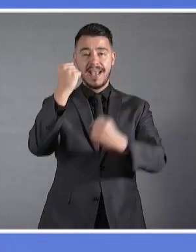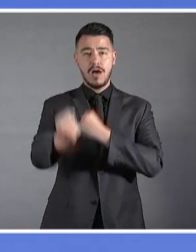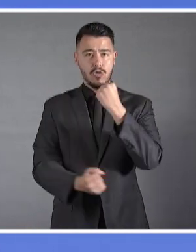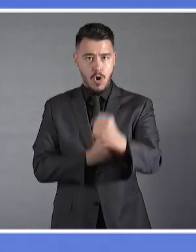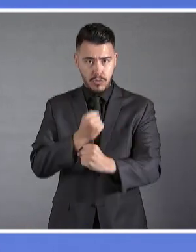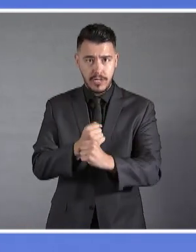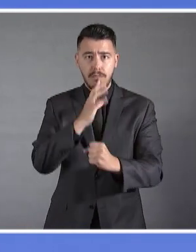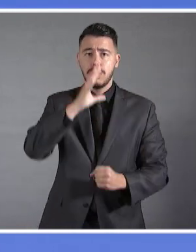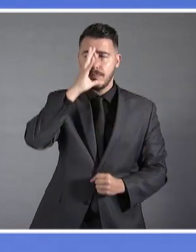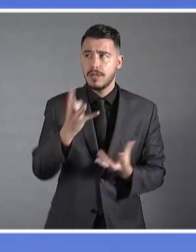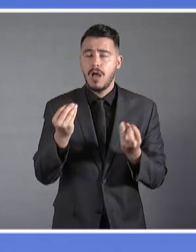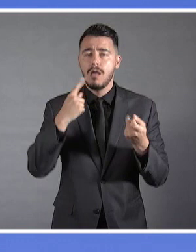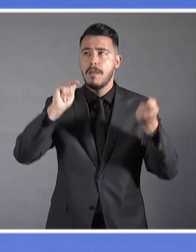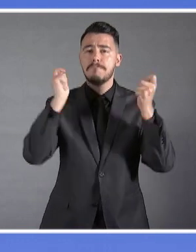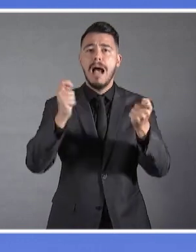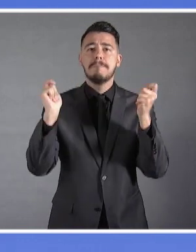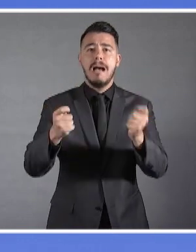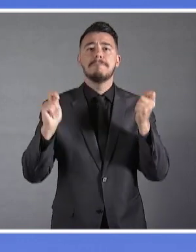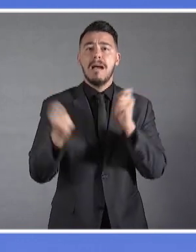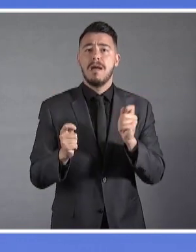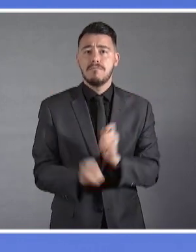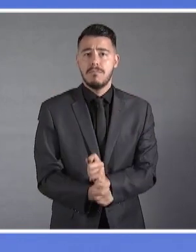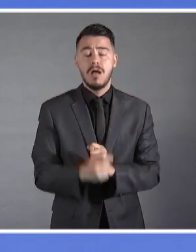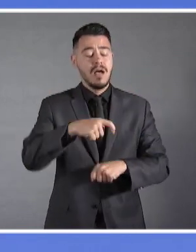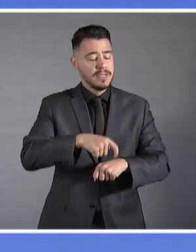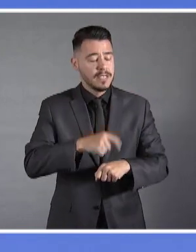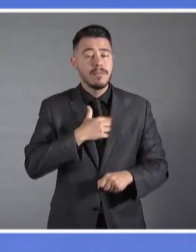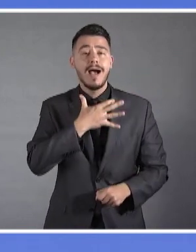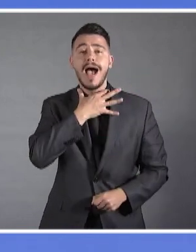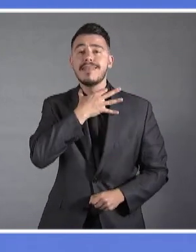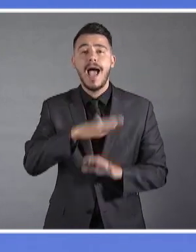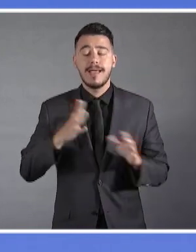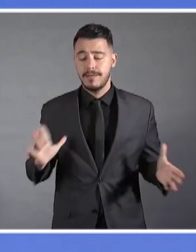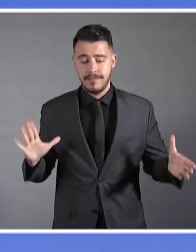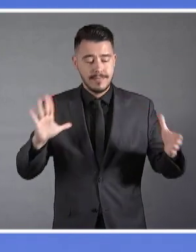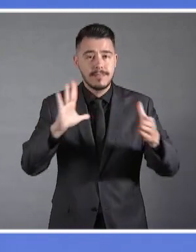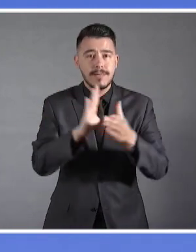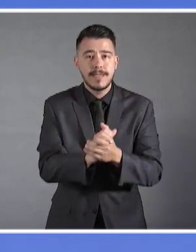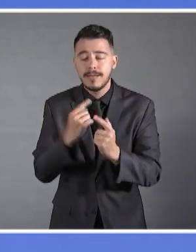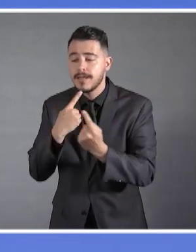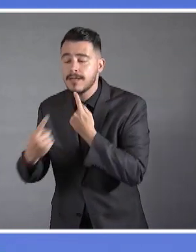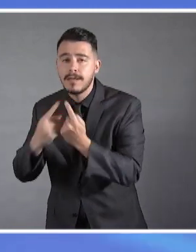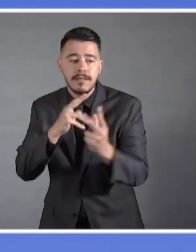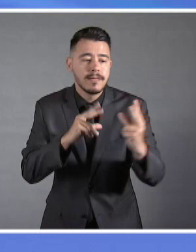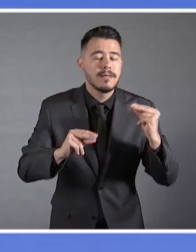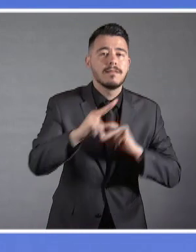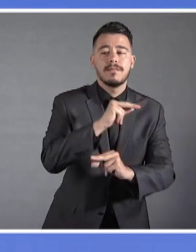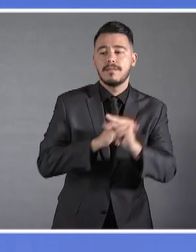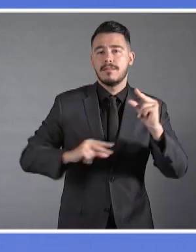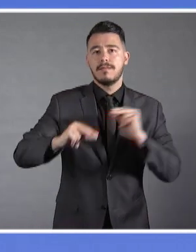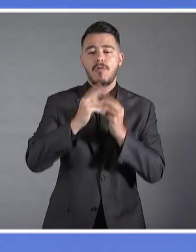τη διαίρεση την διαδέχεται η ανάγκη για συνεννόηση και σύνθεση. Και εκεί είναι